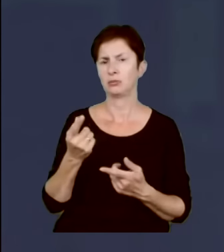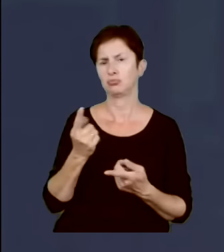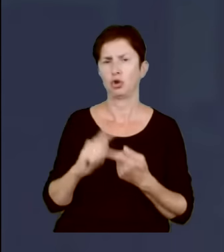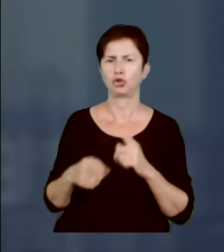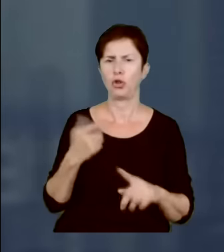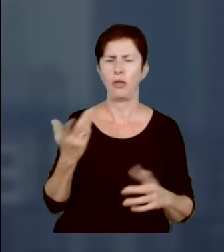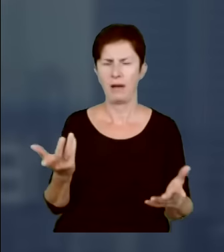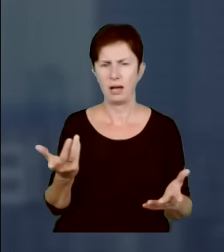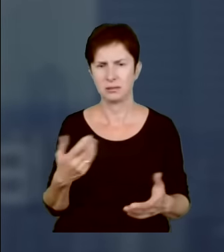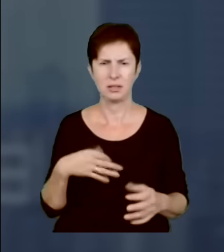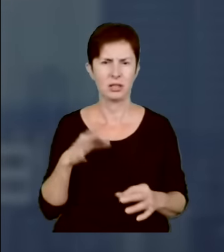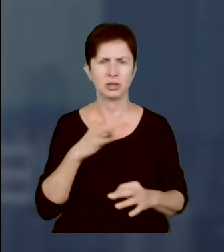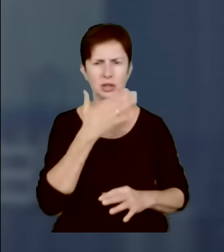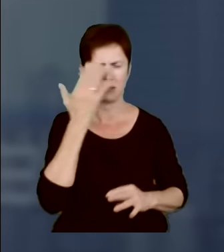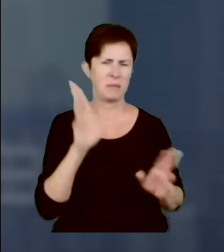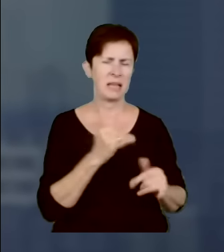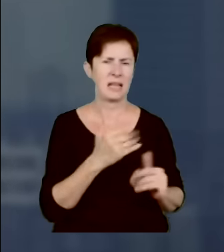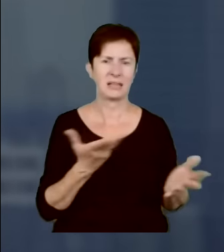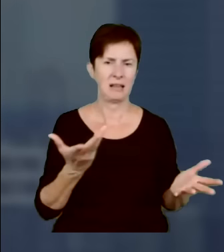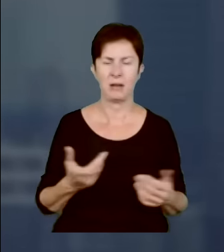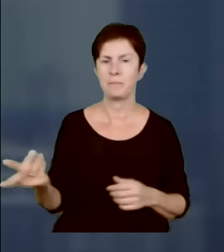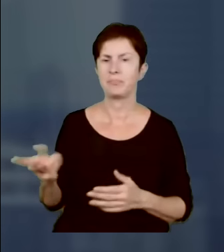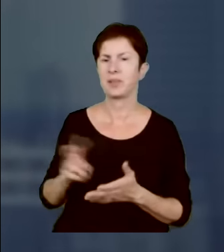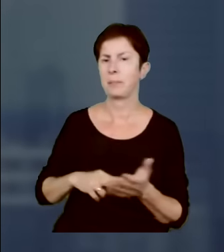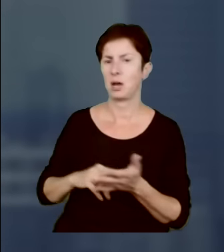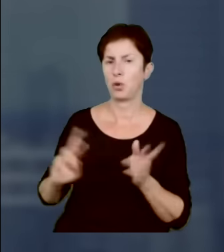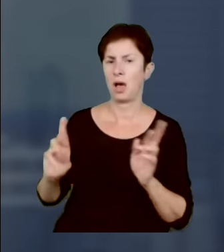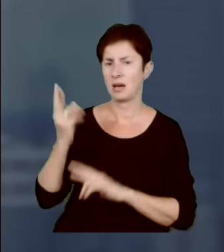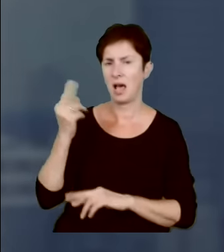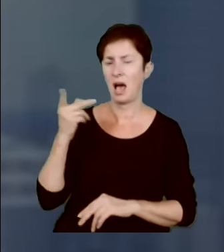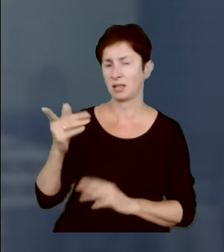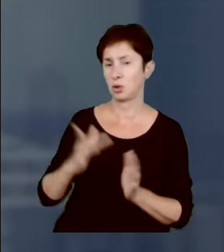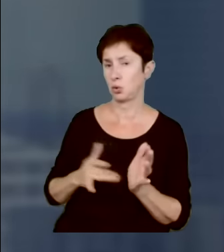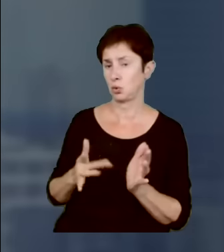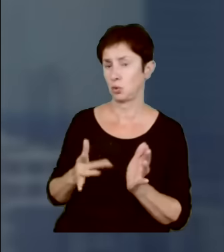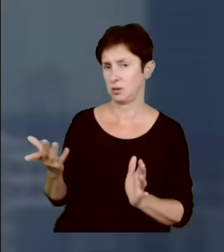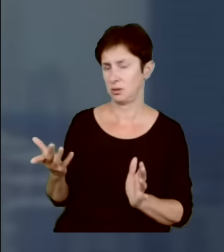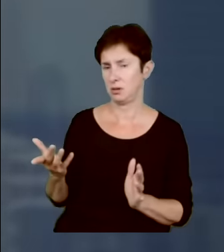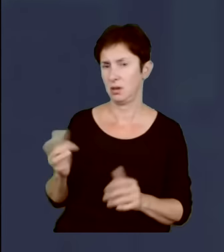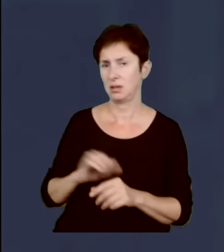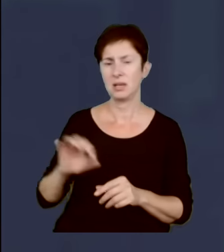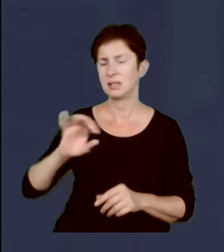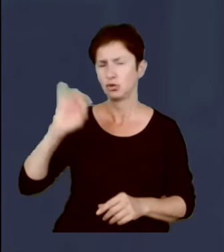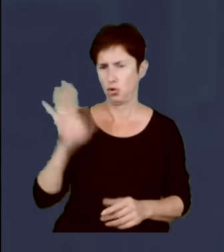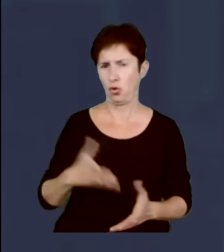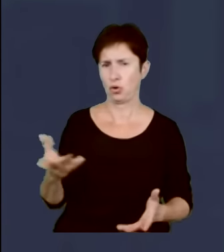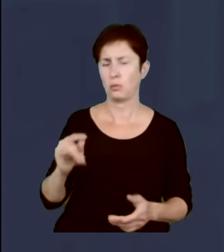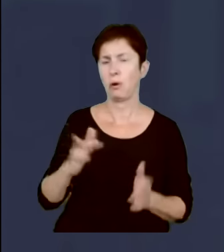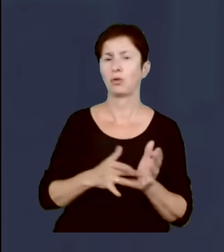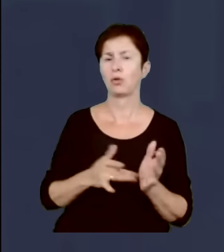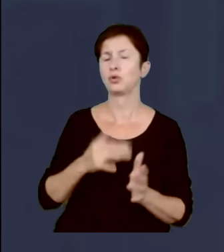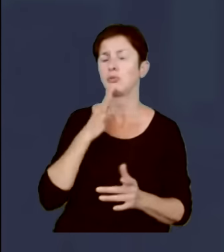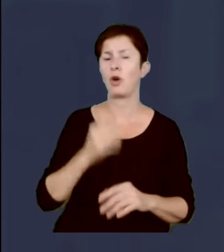nie wiemy i kiedy nie wiemy. Brakuje reakcji Donalda Tuska. Jest jeszcze gorzej, bo Donald Tusk mówi o przywództwie